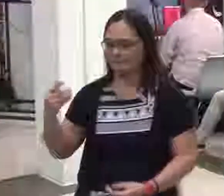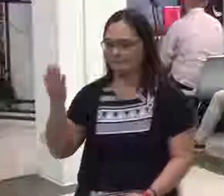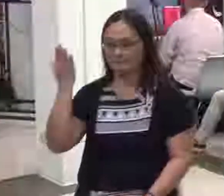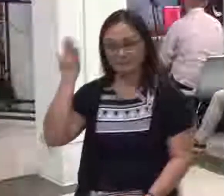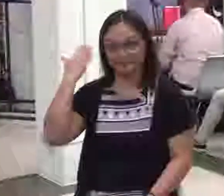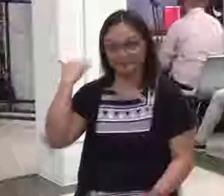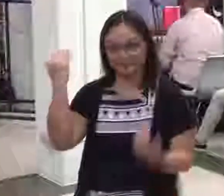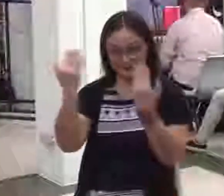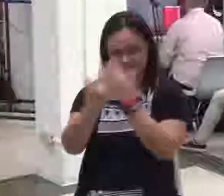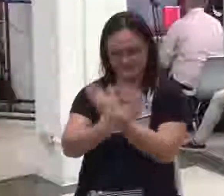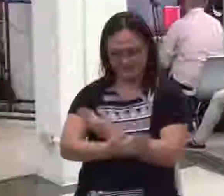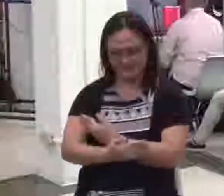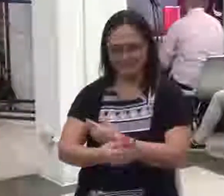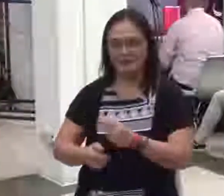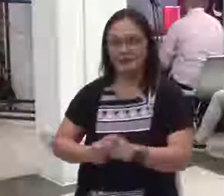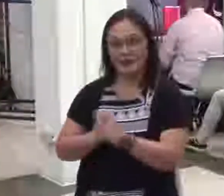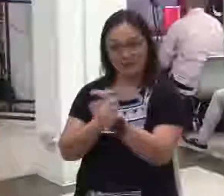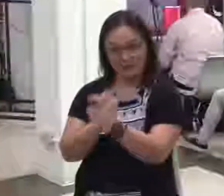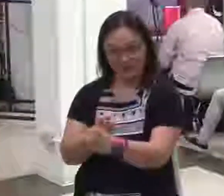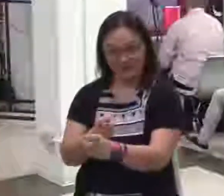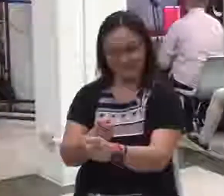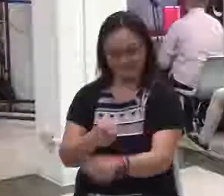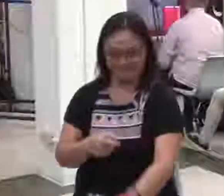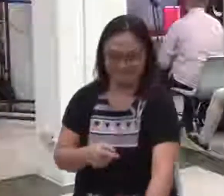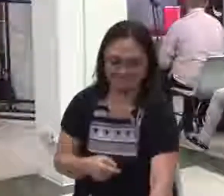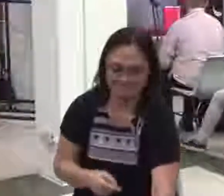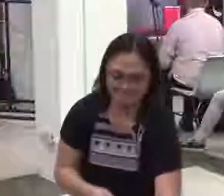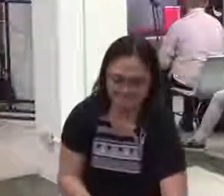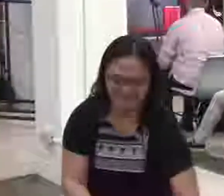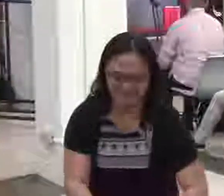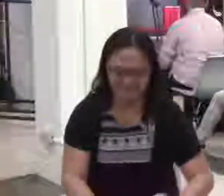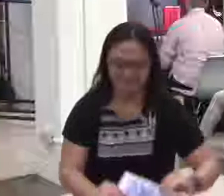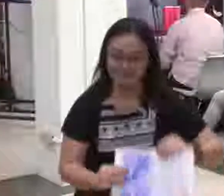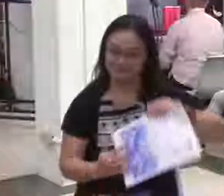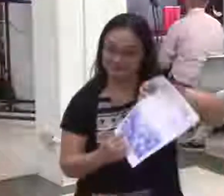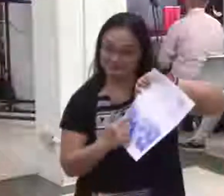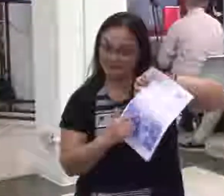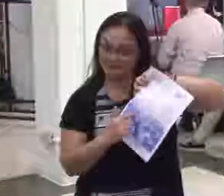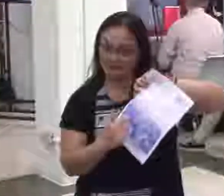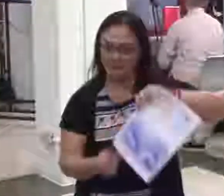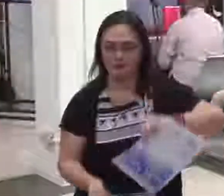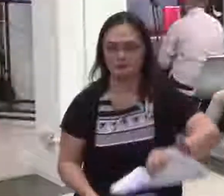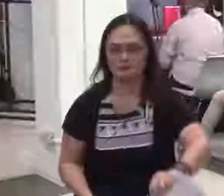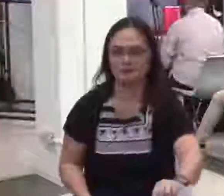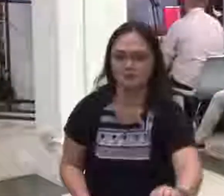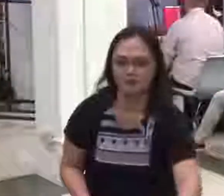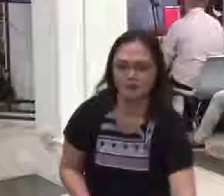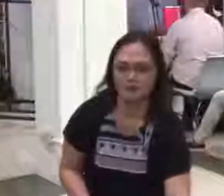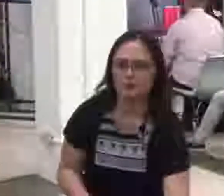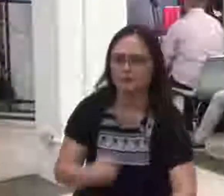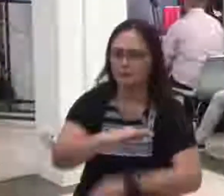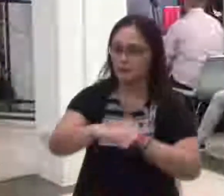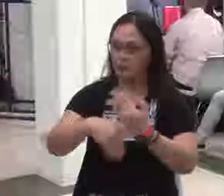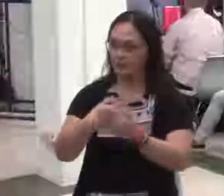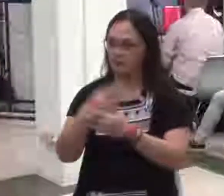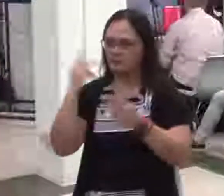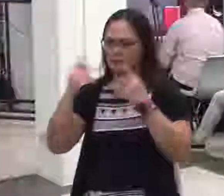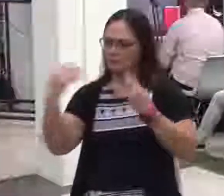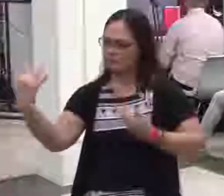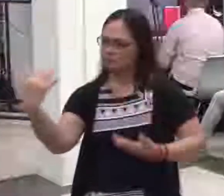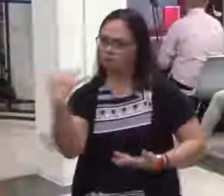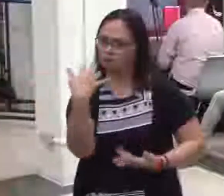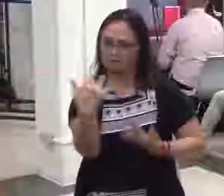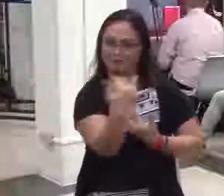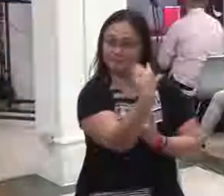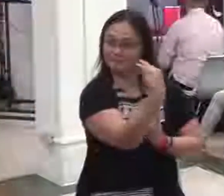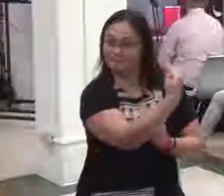nasa gilid na lang ako eh magkasintangkad lang naman kami hindi matangkad po si Ding Dong kasi anyway so nasaan ba